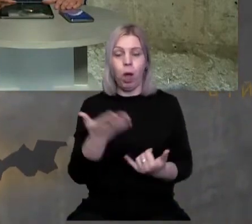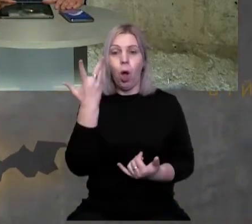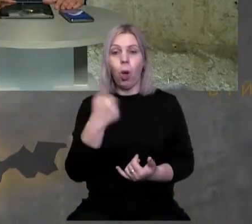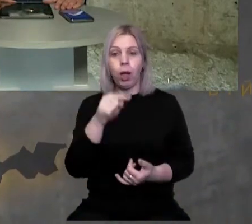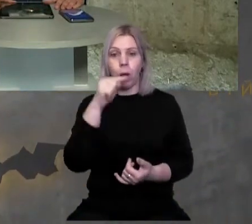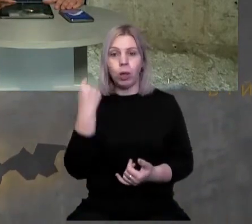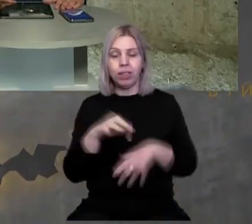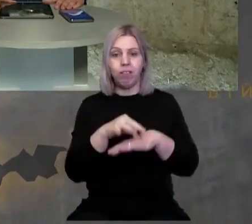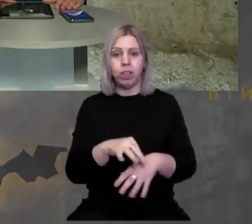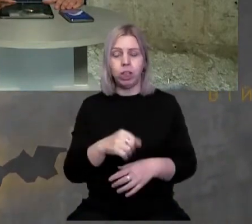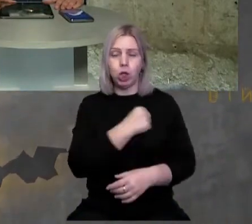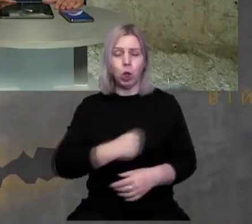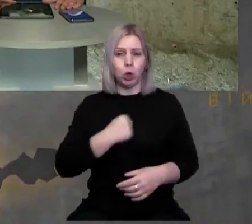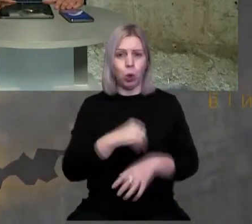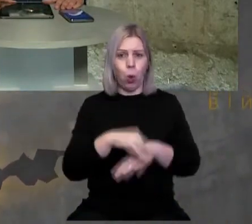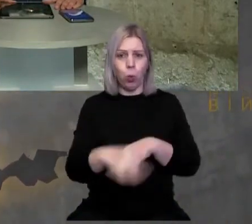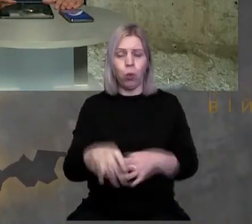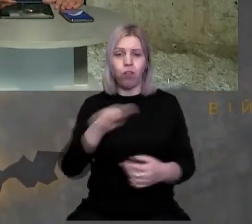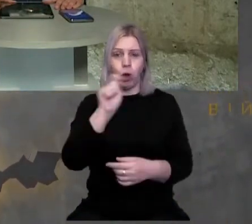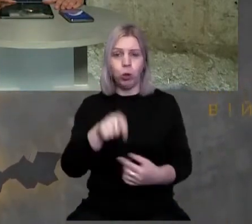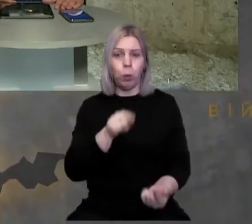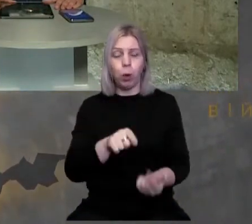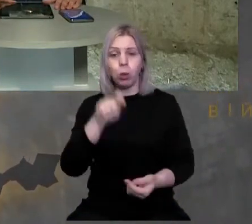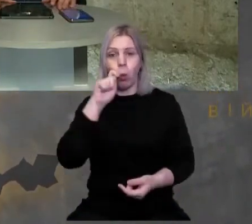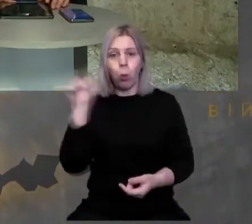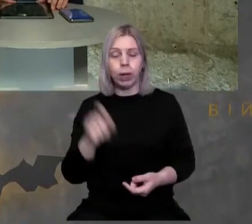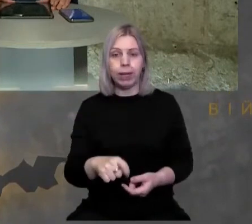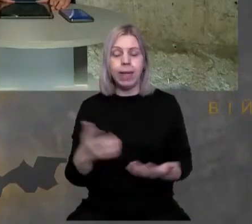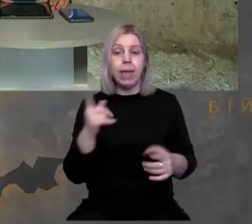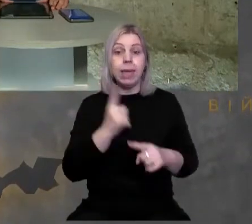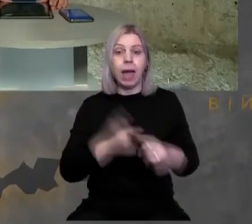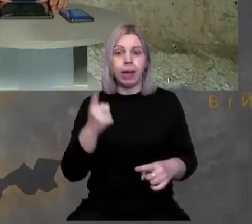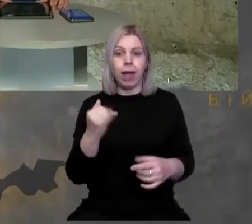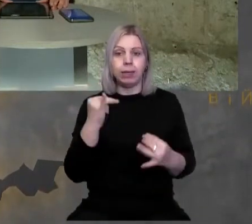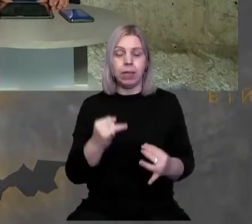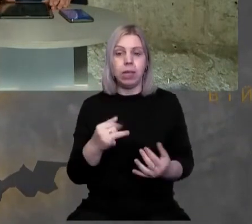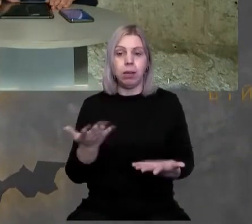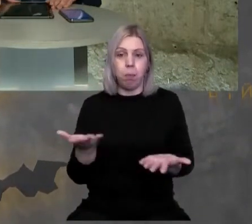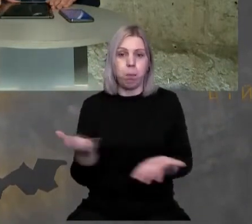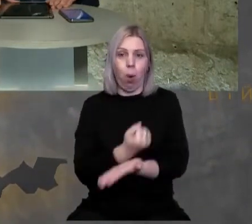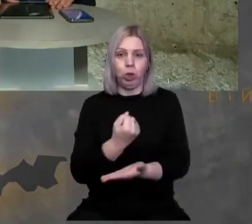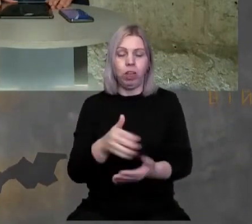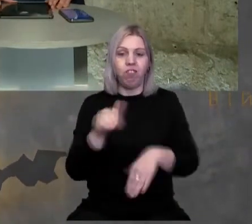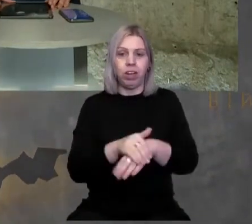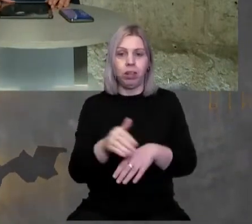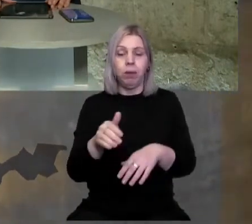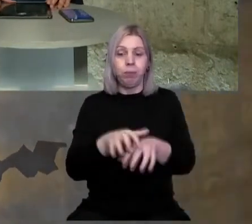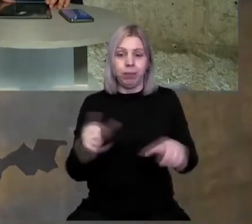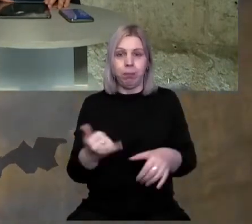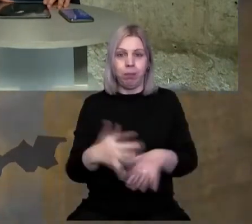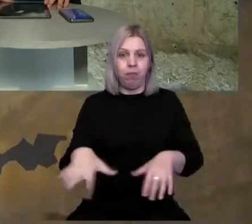коли Росія веде жорстоку війну проти України, якраз і сподолкував фактично владу.